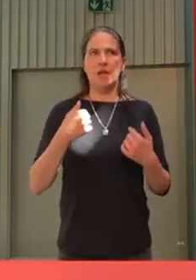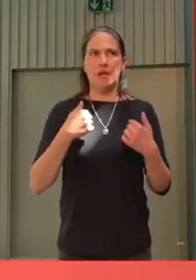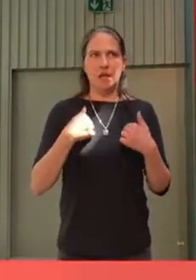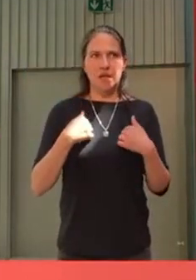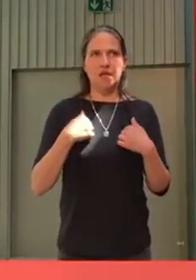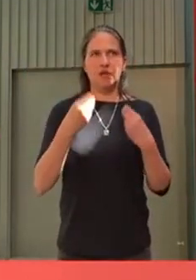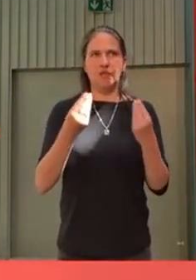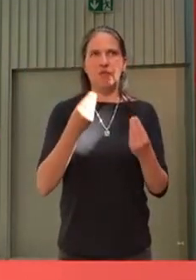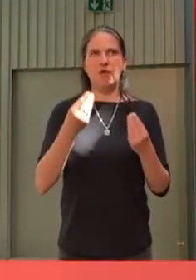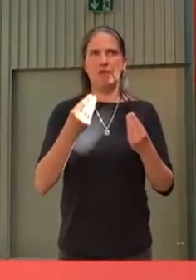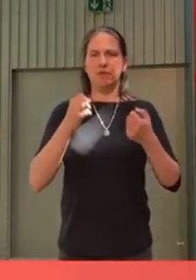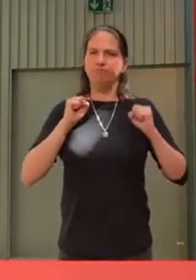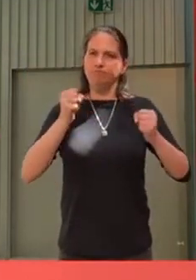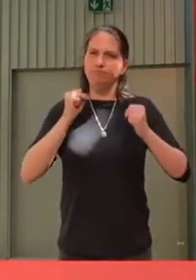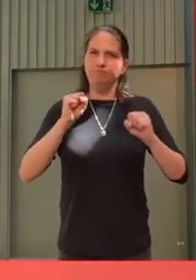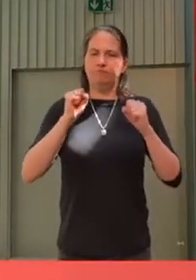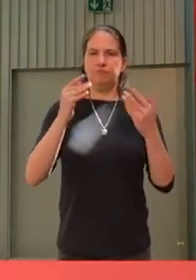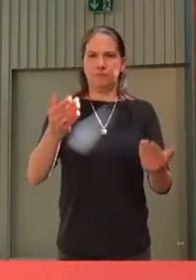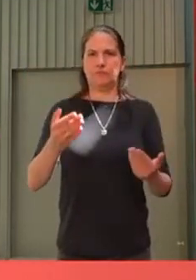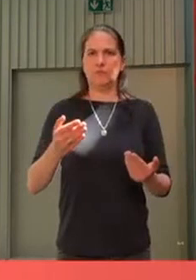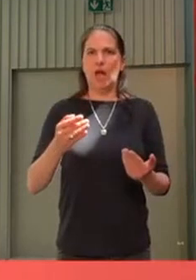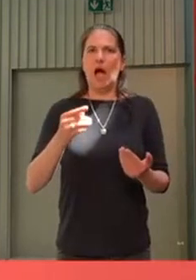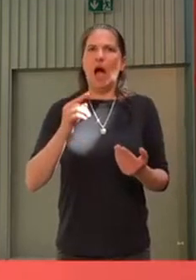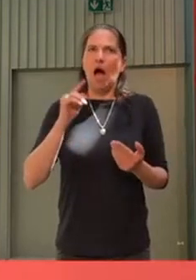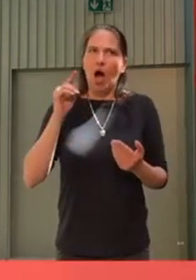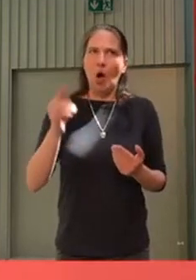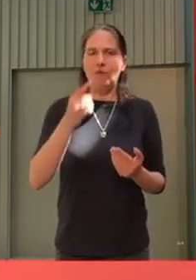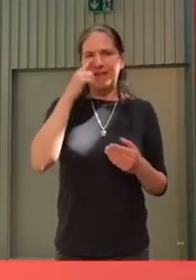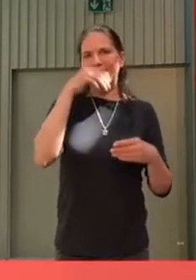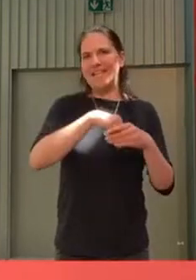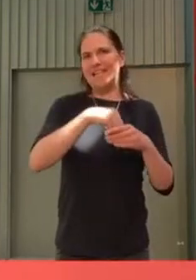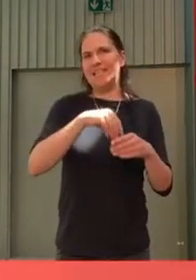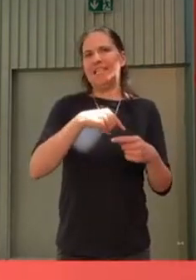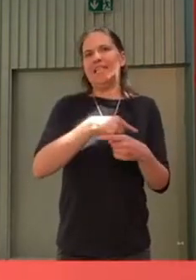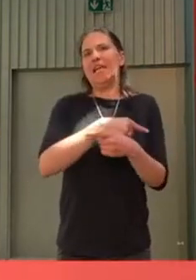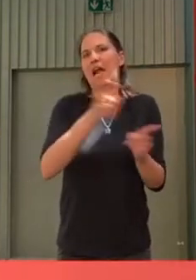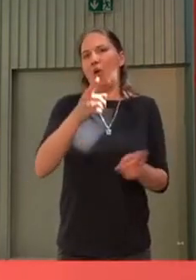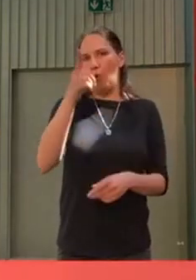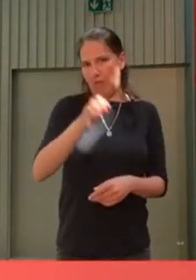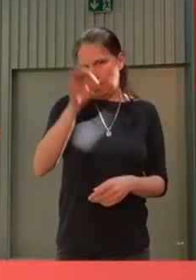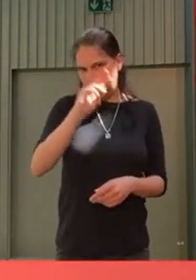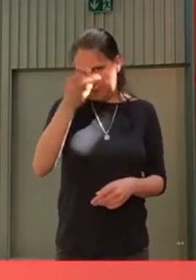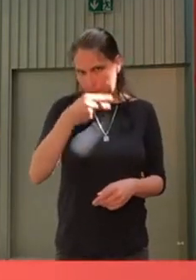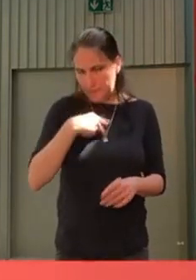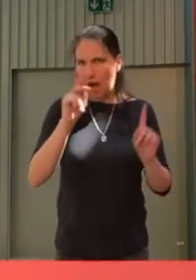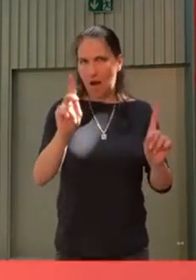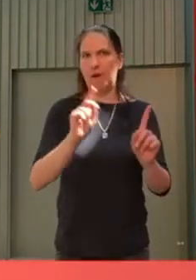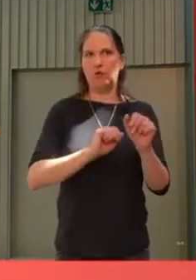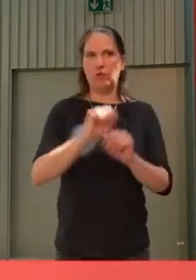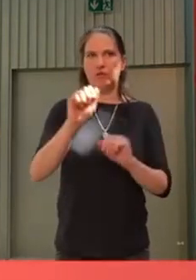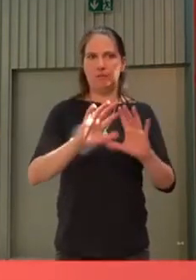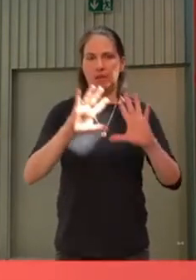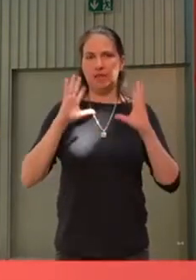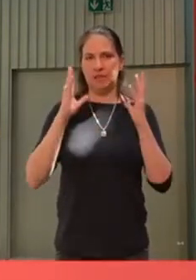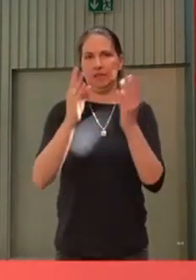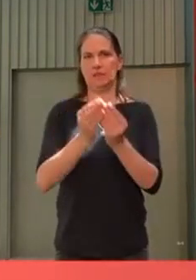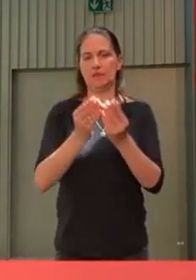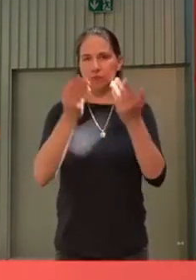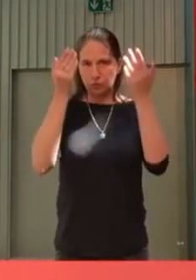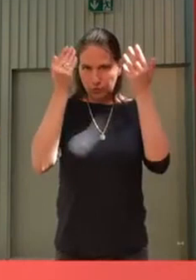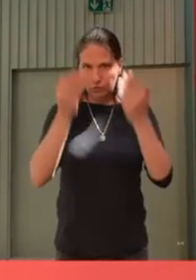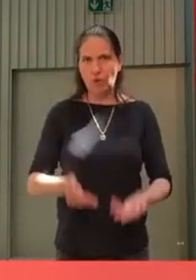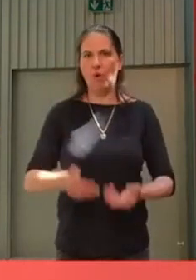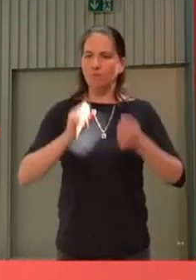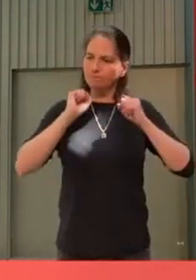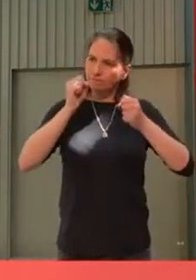kämpferisch, auch wenn ich nicht mit allen Facetten jetzt einverstanden war. Aber insgesamt sowas